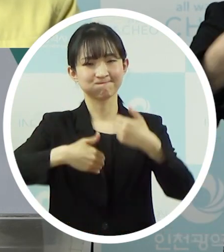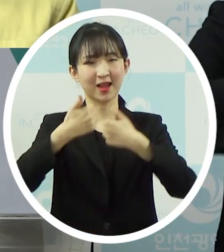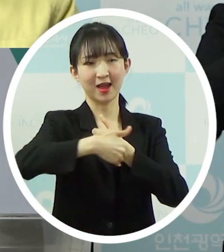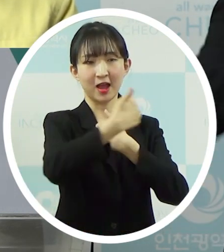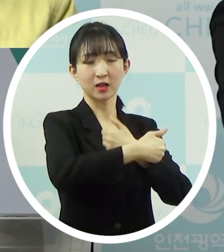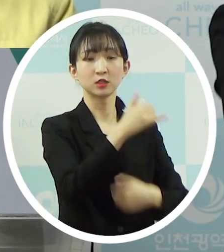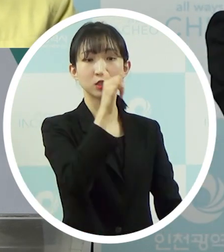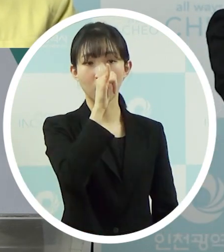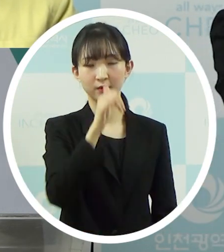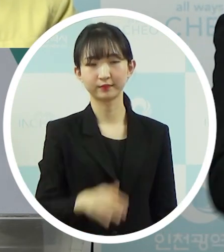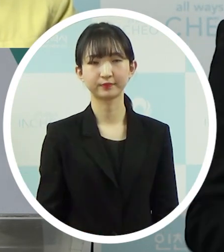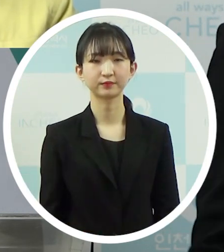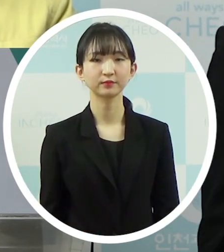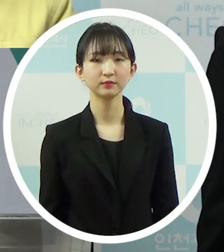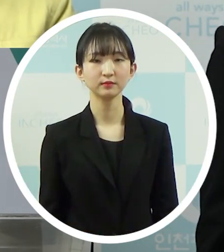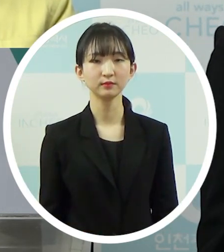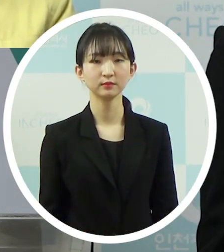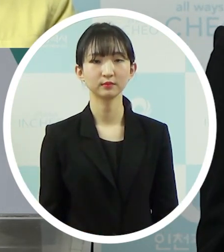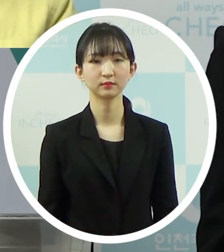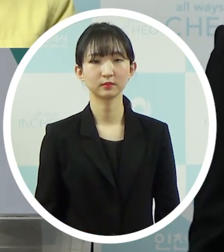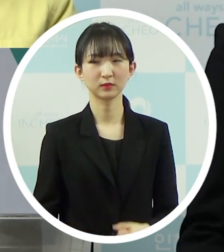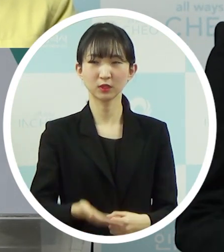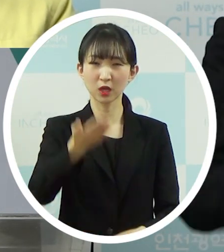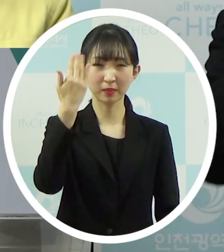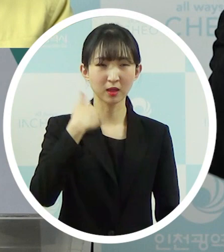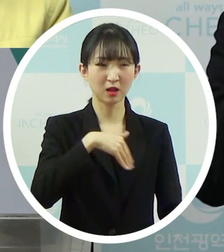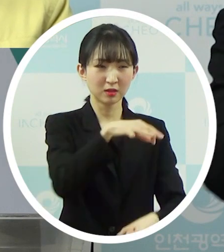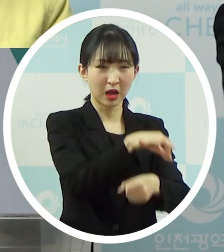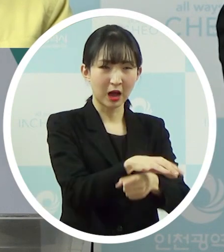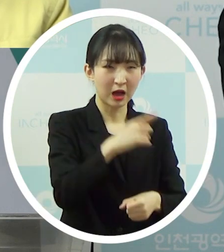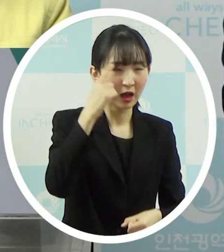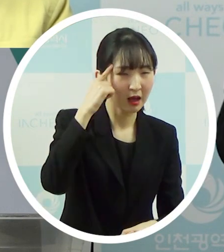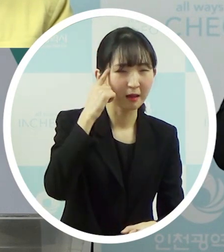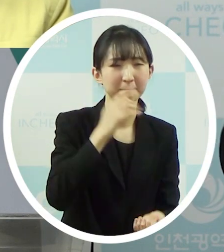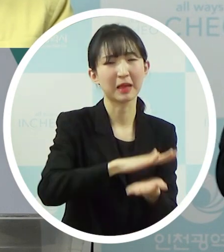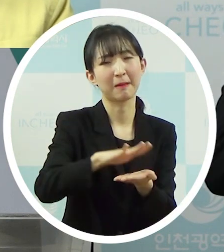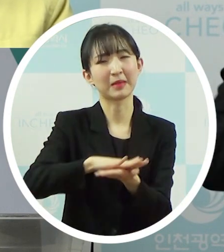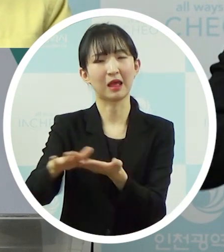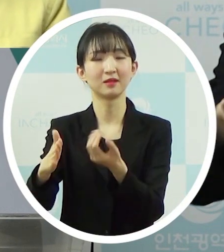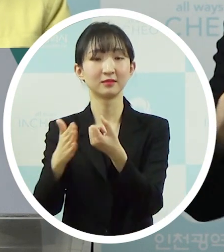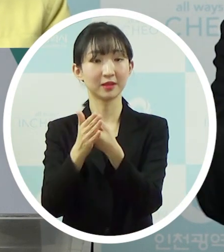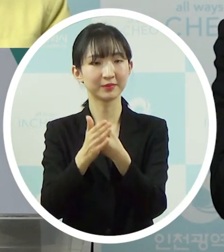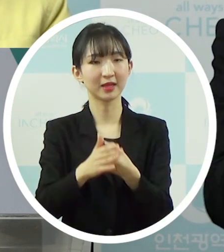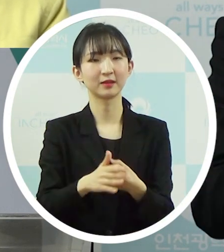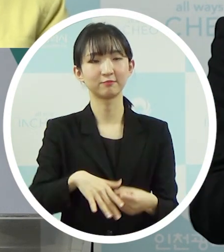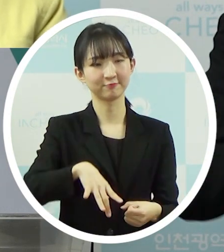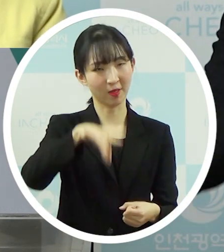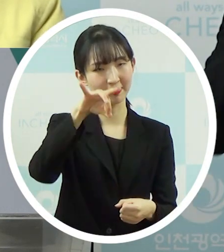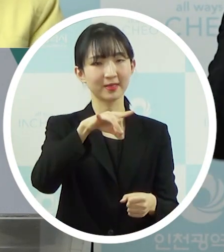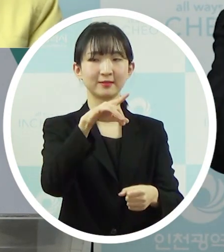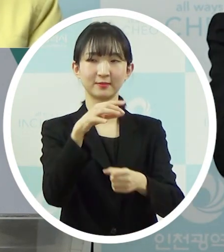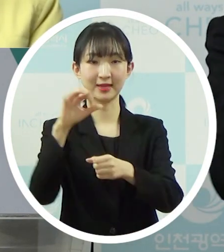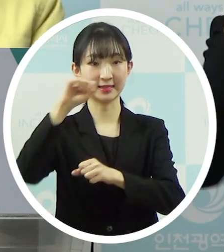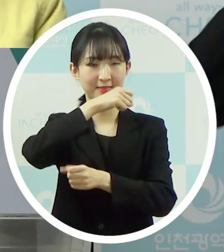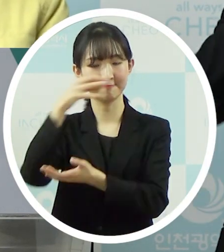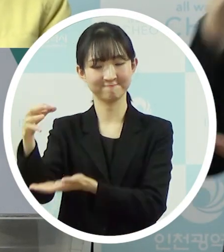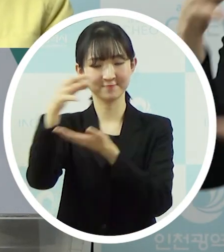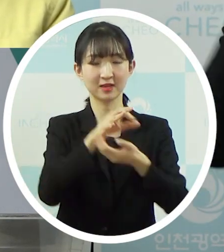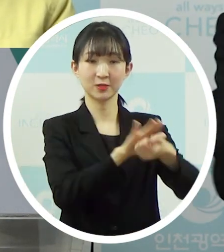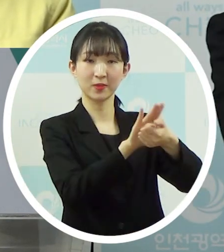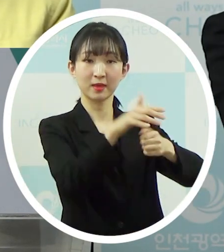저희가 당초에 지금 구입을 하려고 하는데 구입이 잘 안 되는 측면이 있습니다. 그런 것들을 일단 지원을 하려고 하고 있고